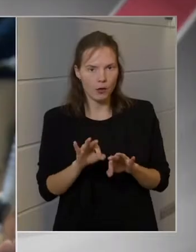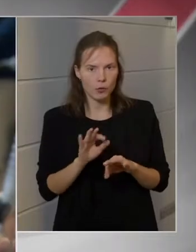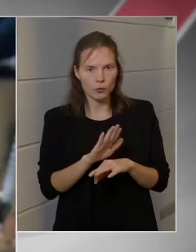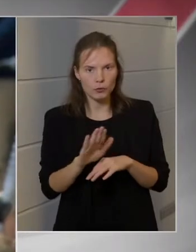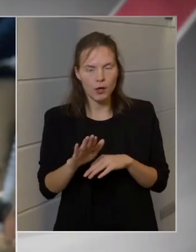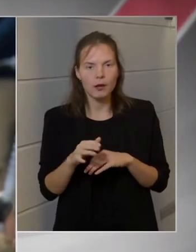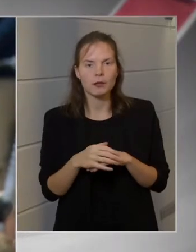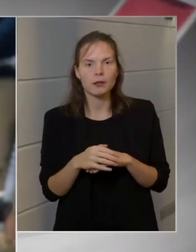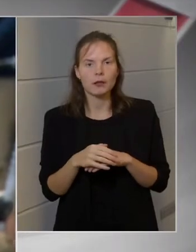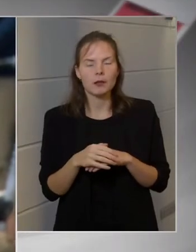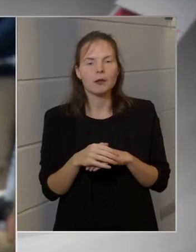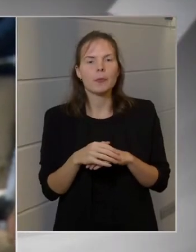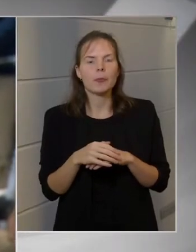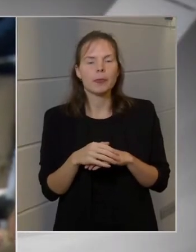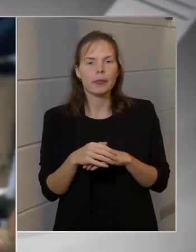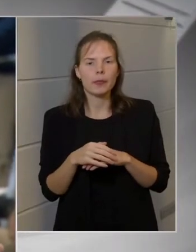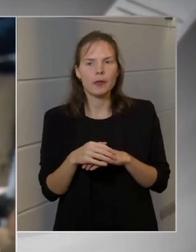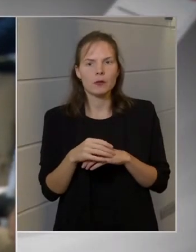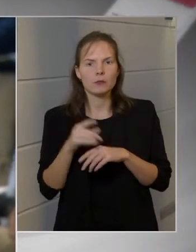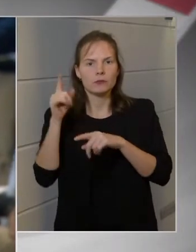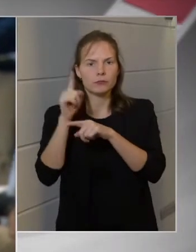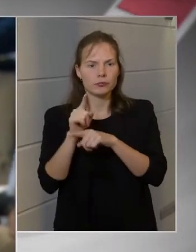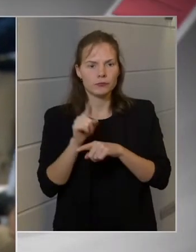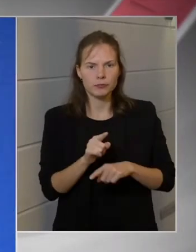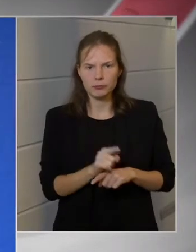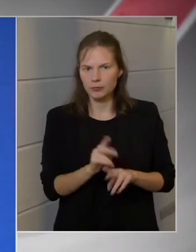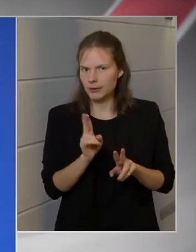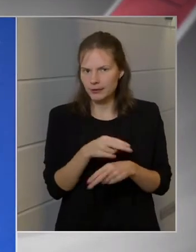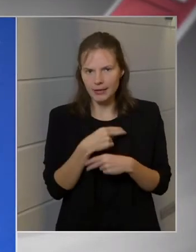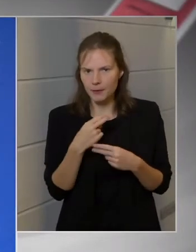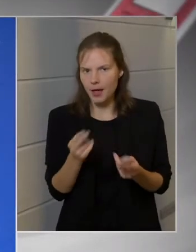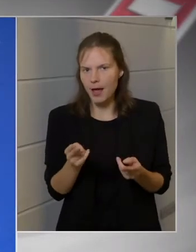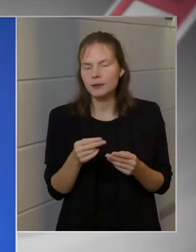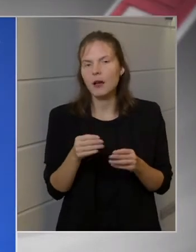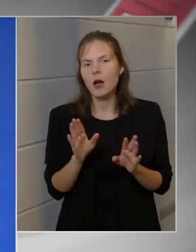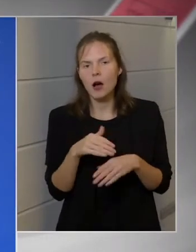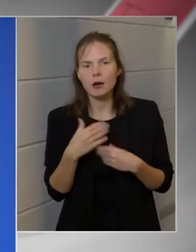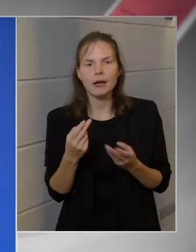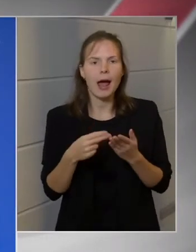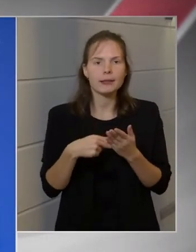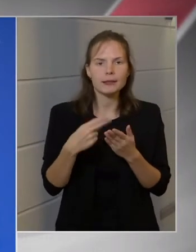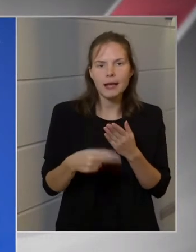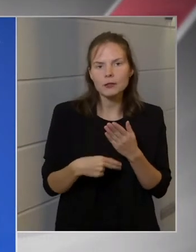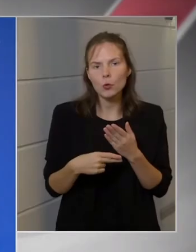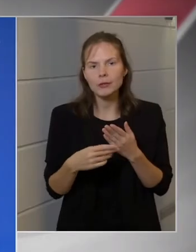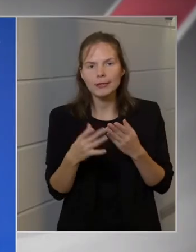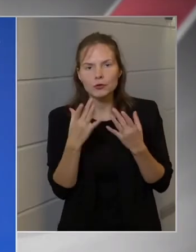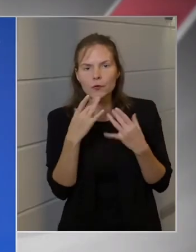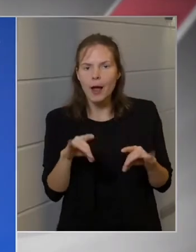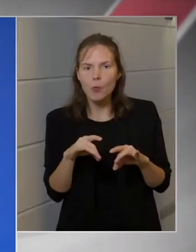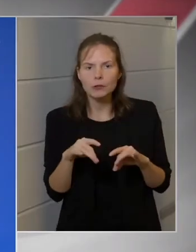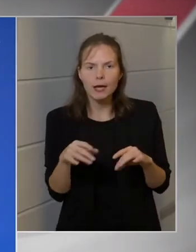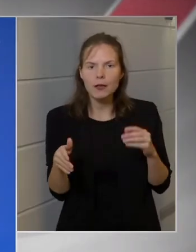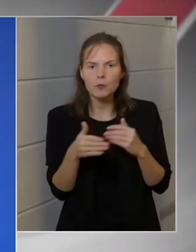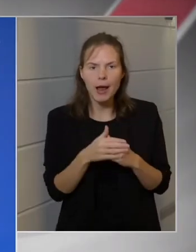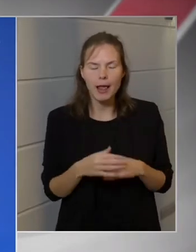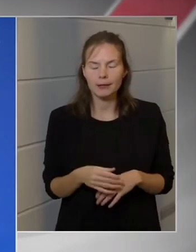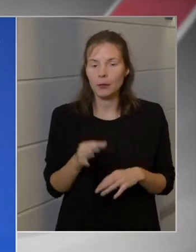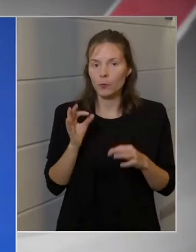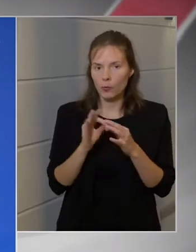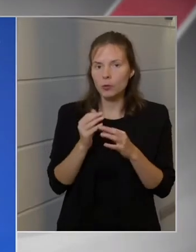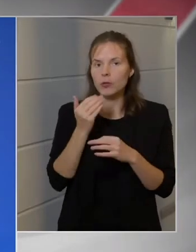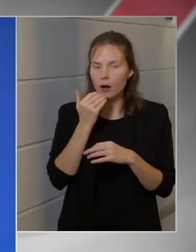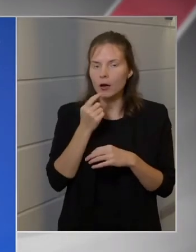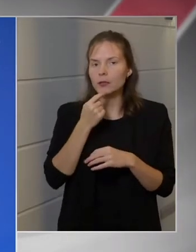munkáltató, a másik munkáltatót nem kötelezhet ilyesmire, akár szerződésbontás terhe mellett. Pont ezt